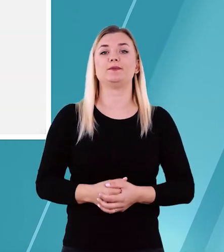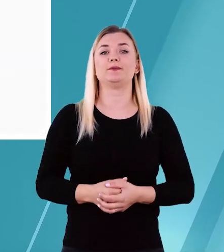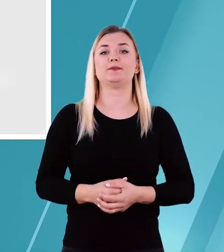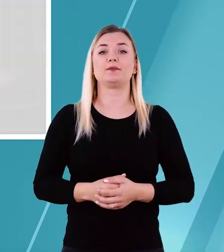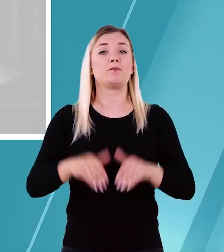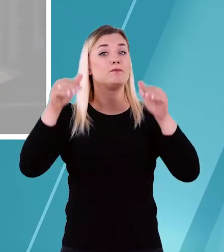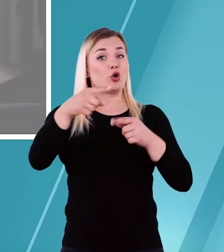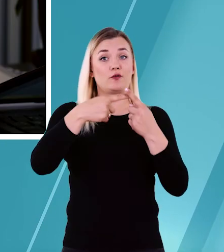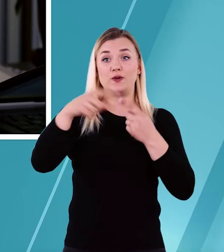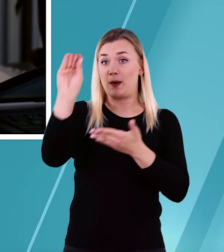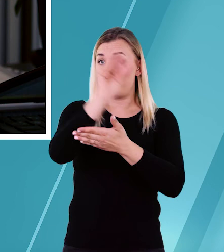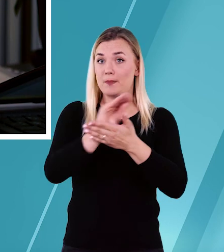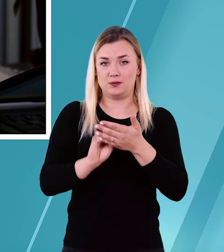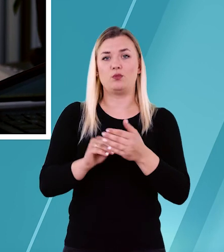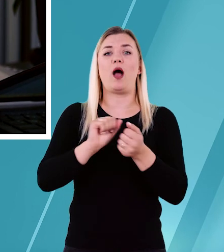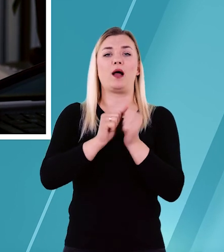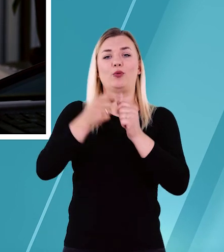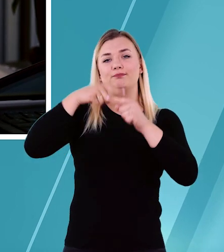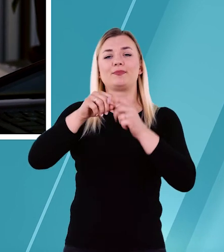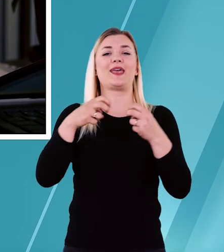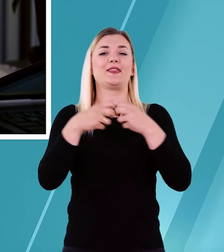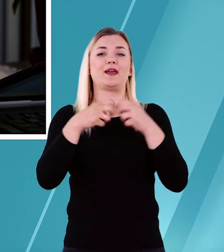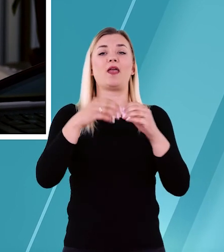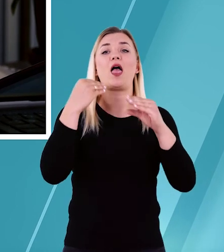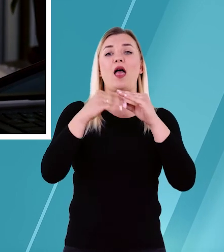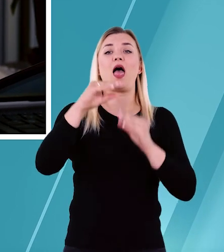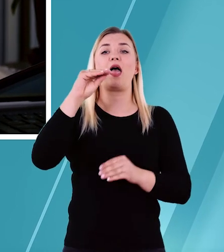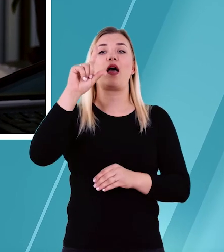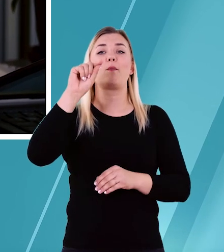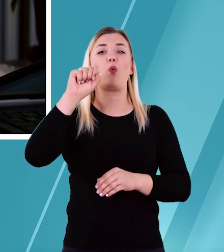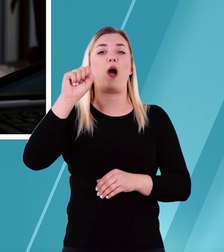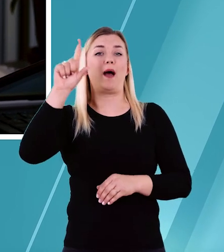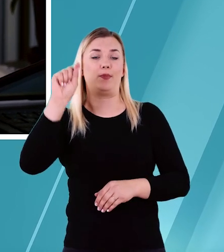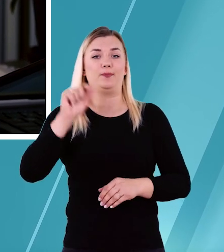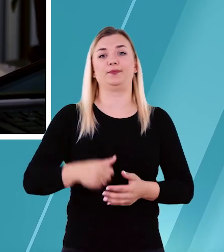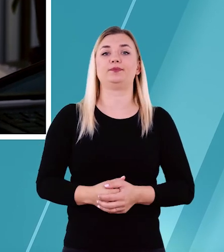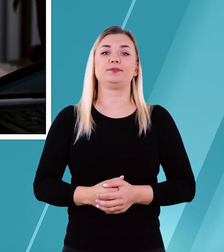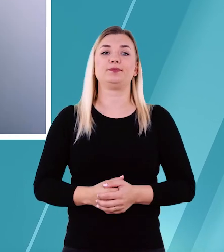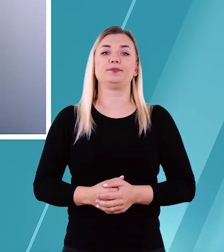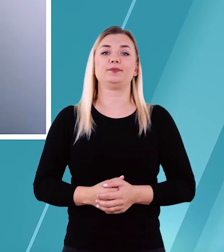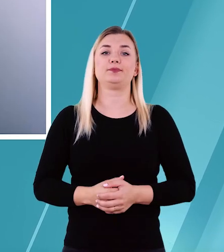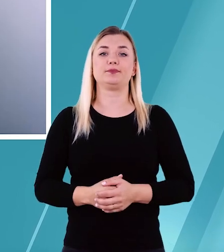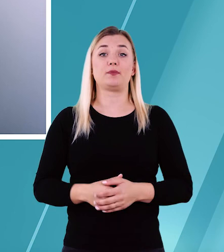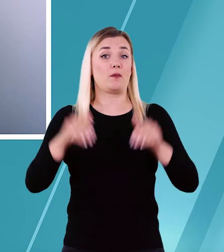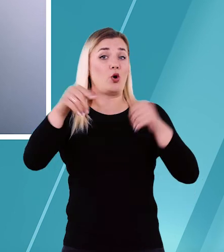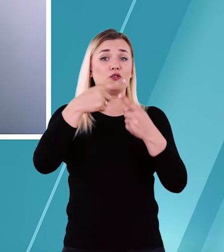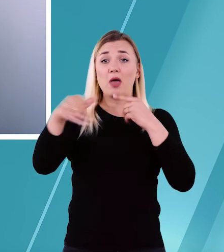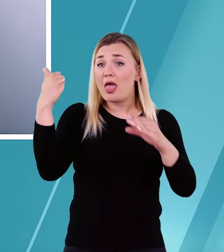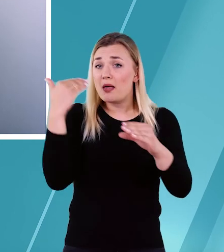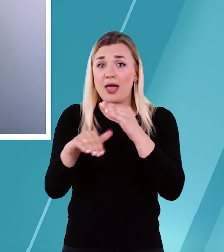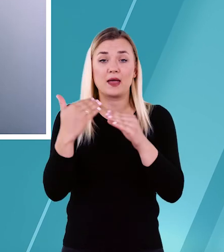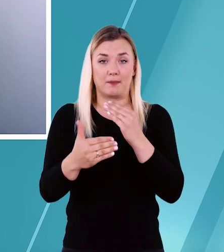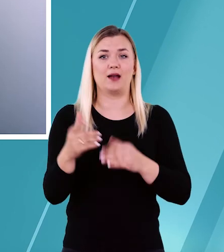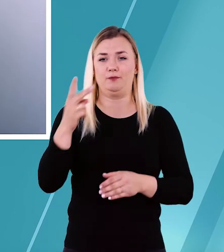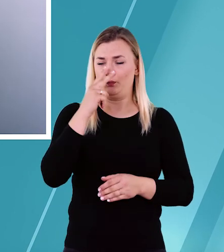Możesz wysłać pismo za pomocą platformy internetowej ePUAP. Możesz wysłać